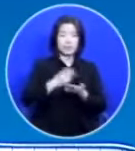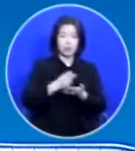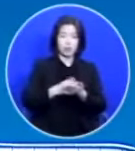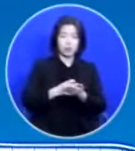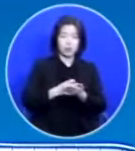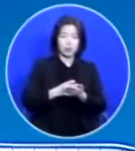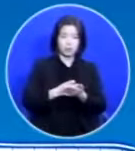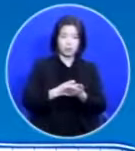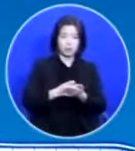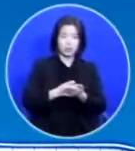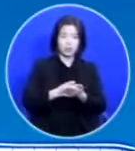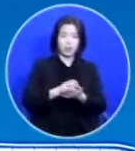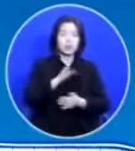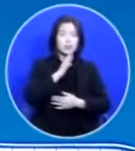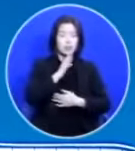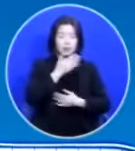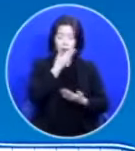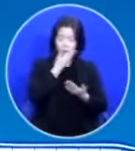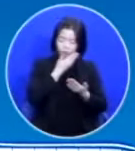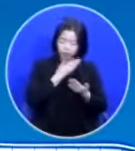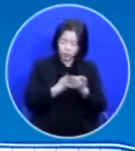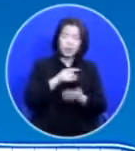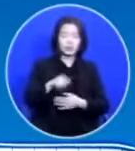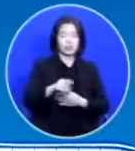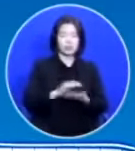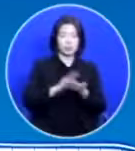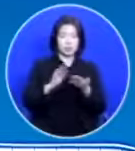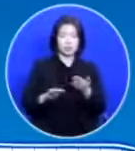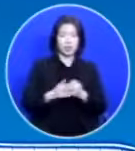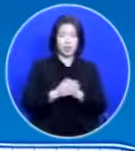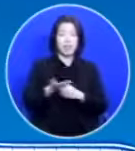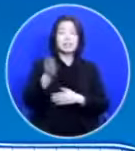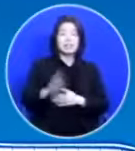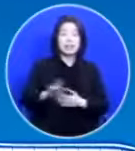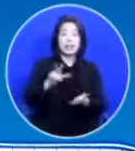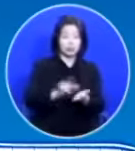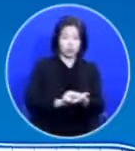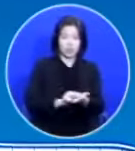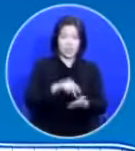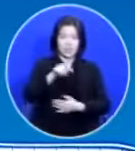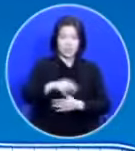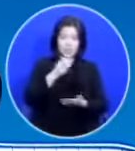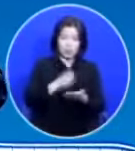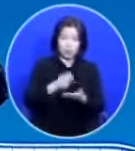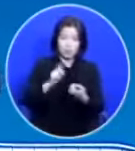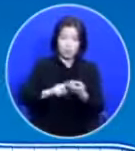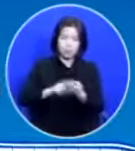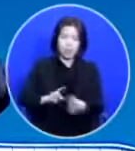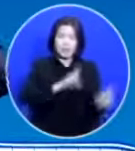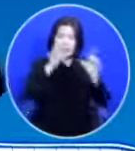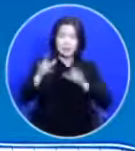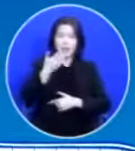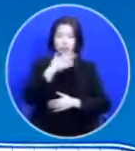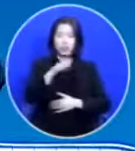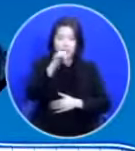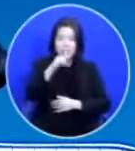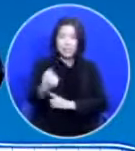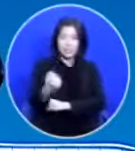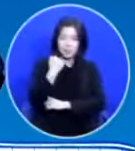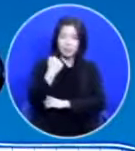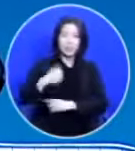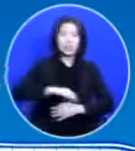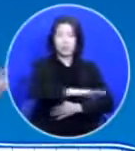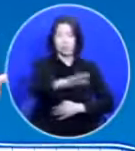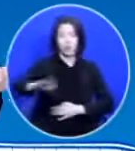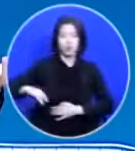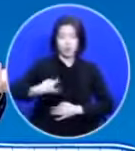정말 귀한 것입니다 그런데 문제는 그 율법대로 살 수 있는 힘이 우리에게